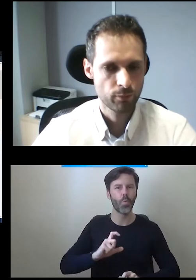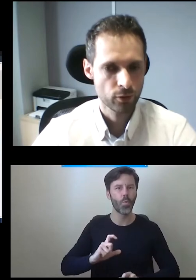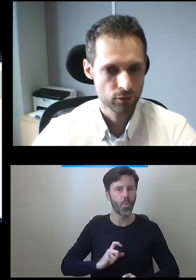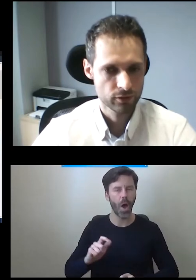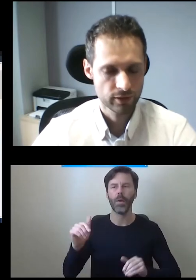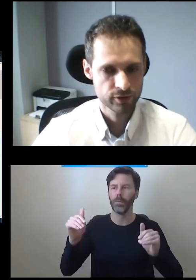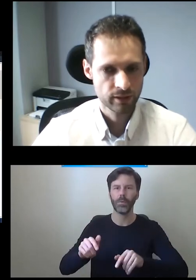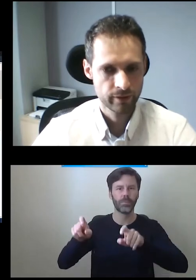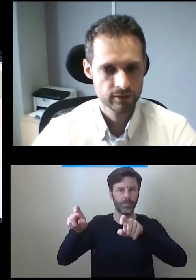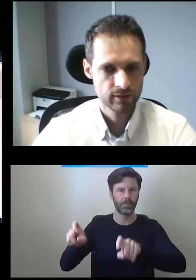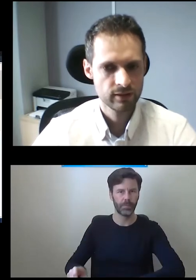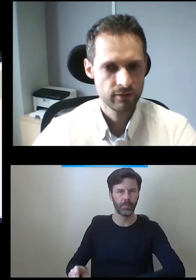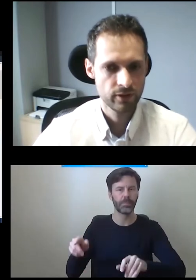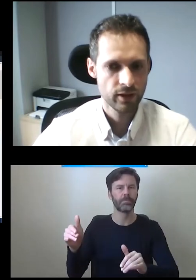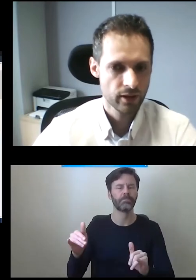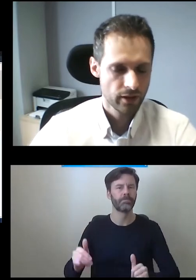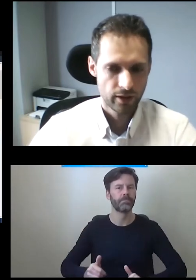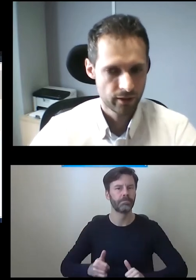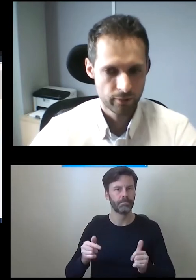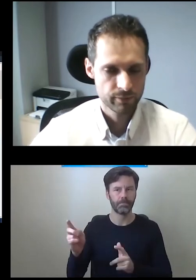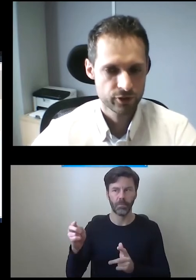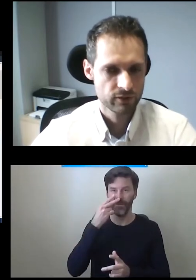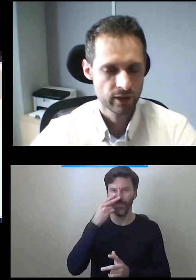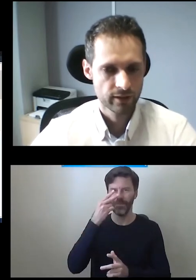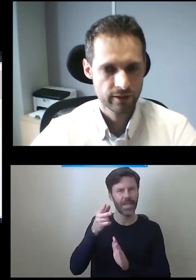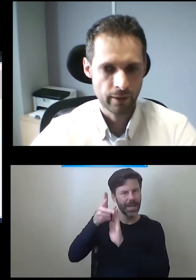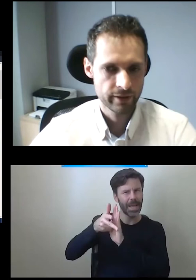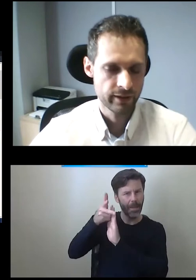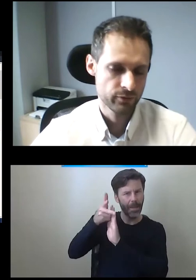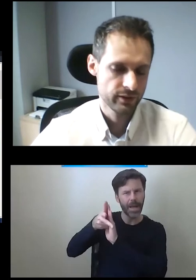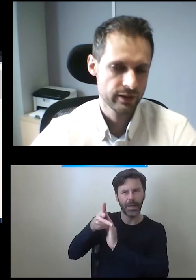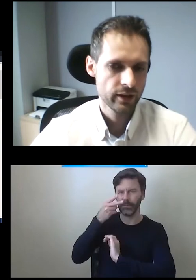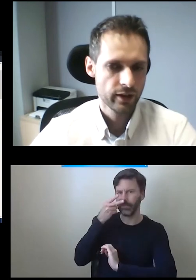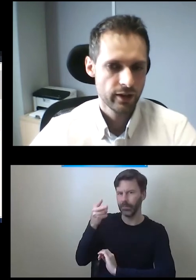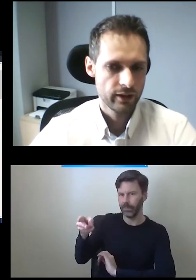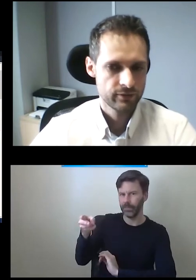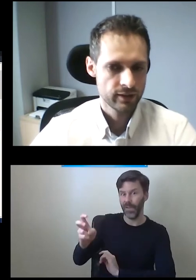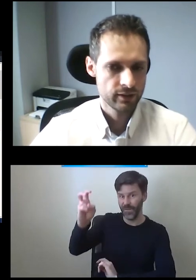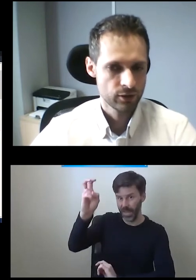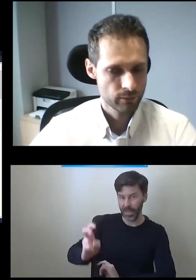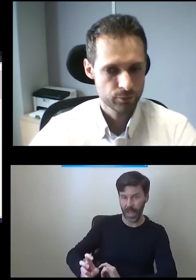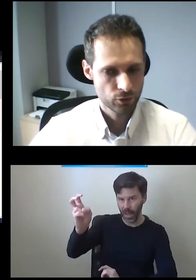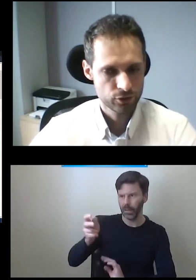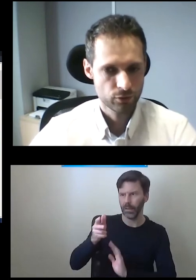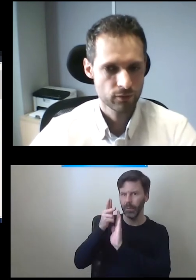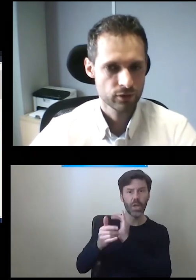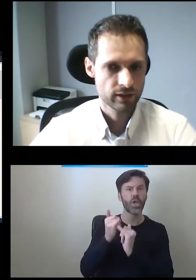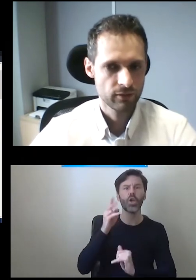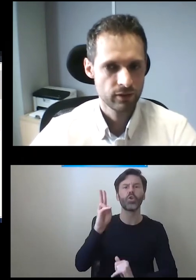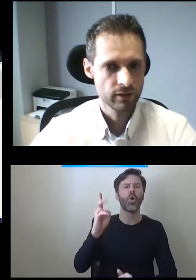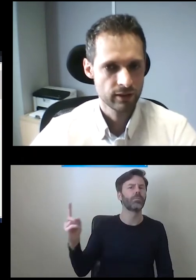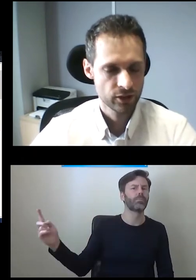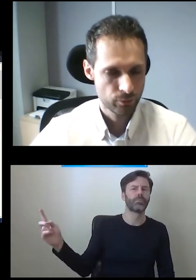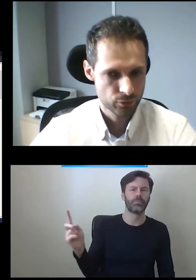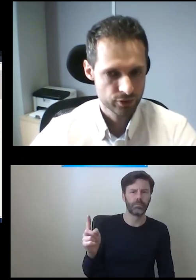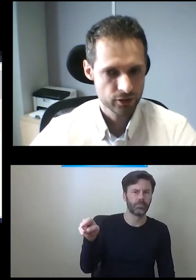mieć po prostu podląd przez kamery CCTV bezpieczeństwa kamery na tą windę i wtedy gdy osoba przychodzi przykładowo do takiej